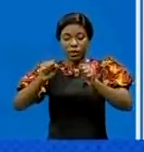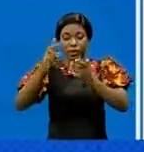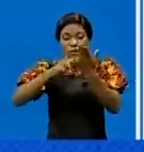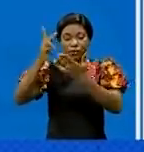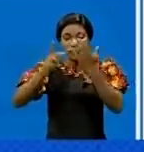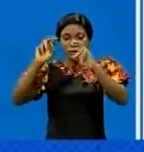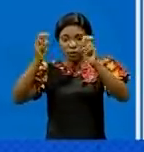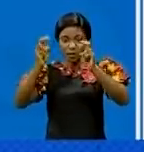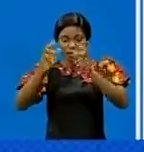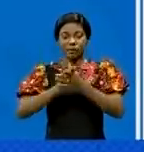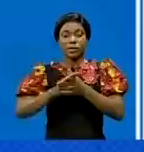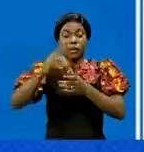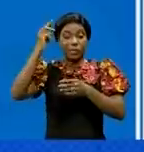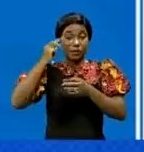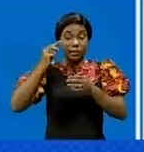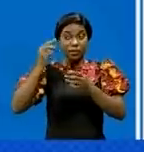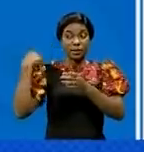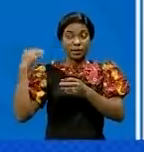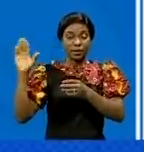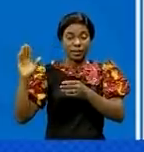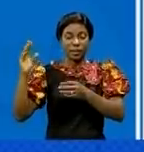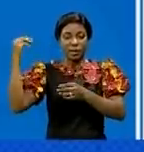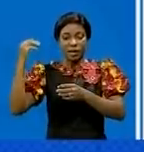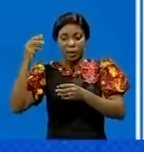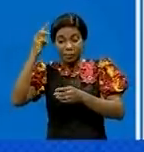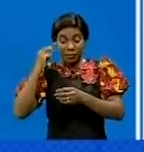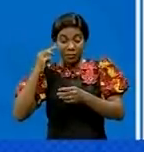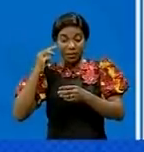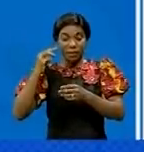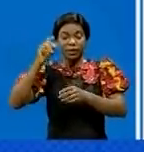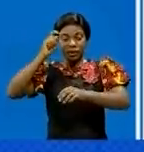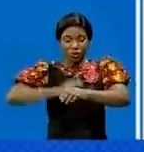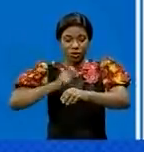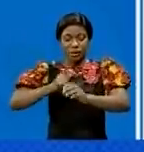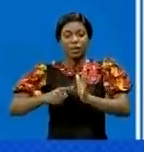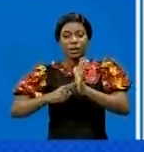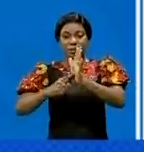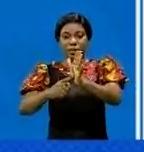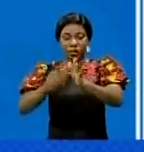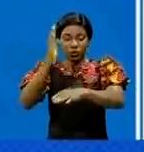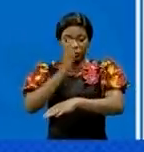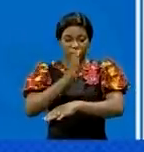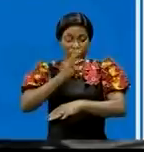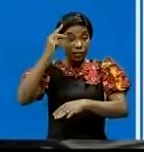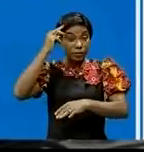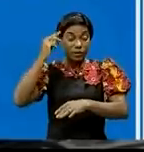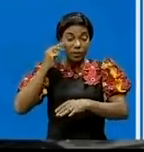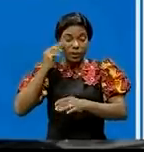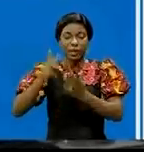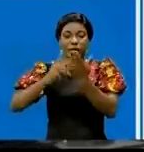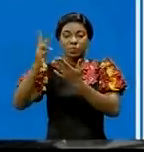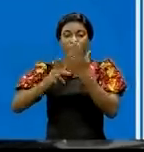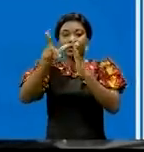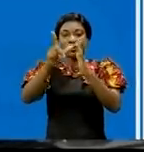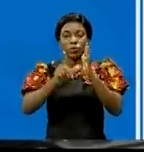La ministre d'État, ministre de la Justice et garde de Sceaux, a présenté au Conseil des ministres le projet de